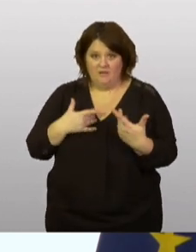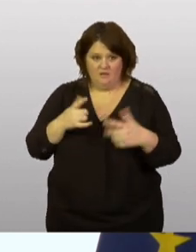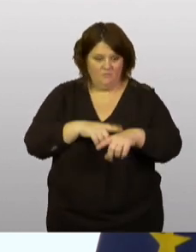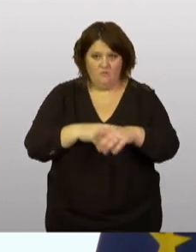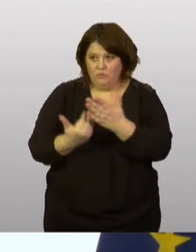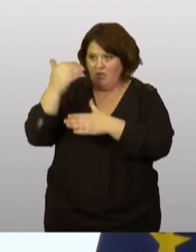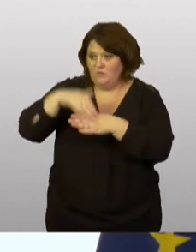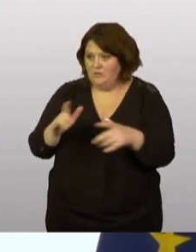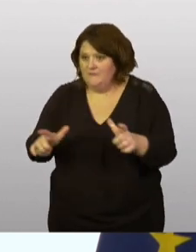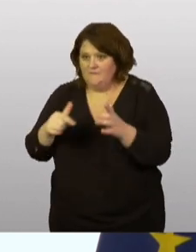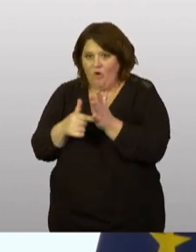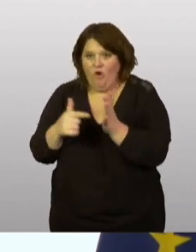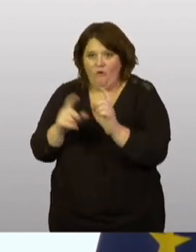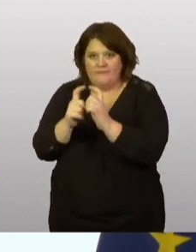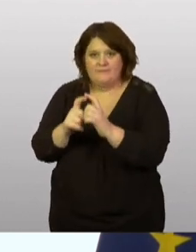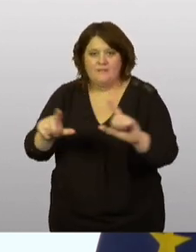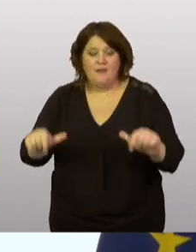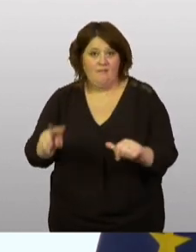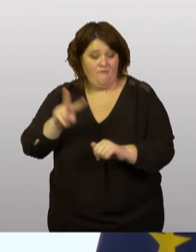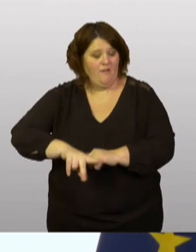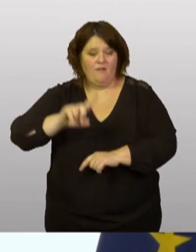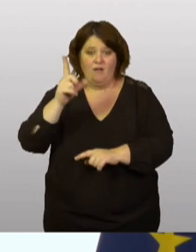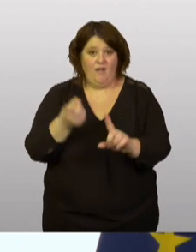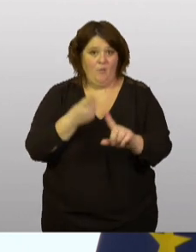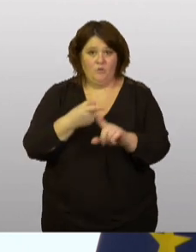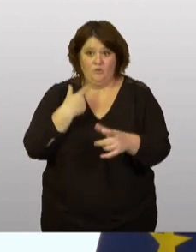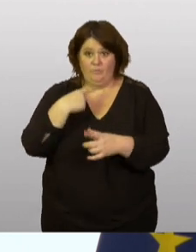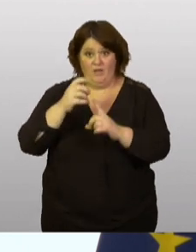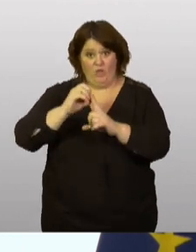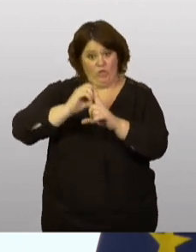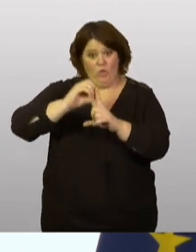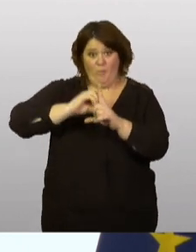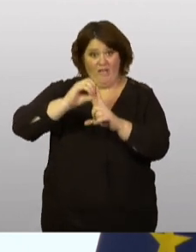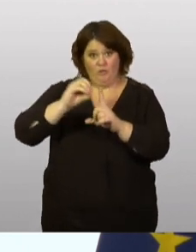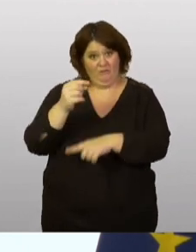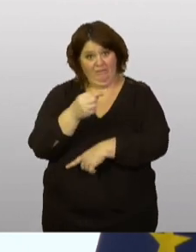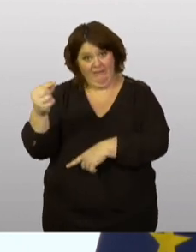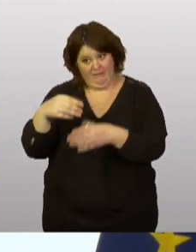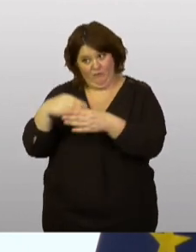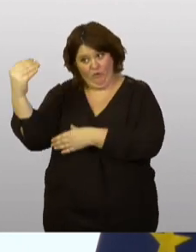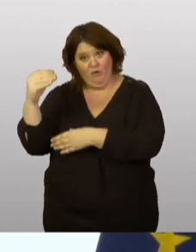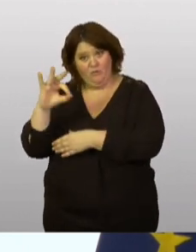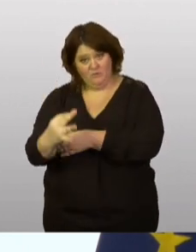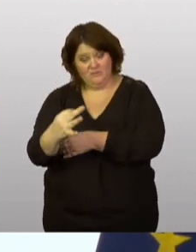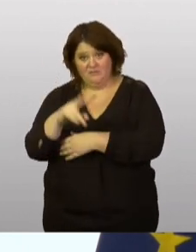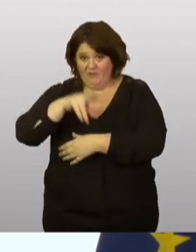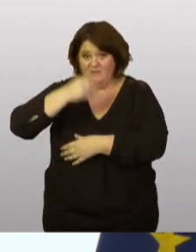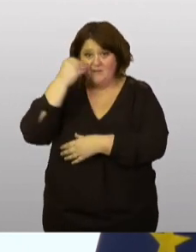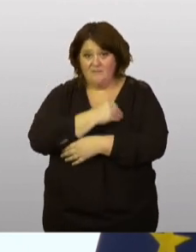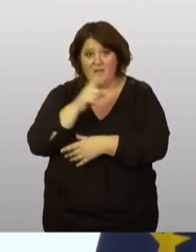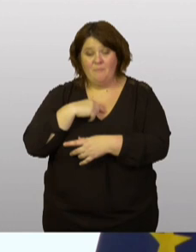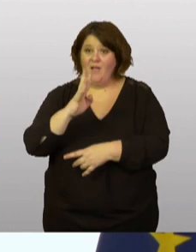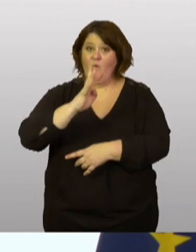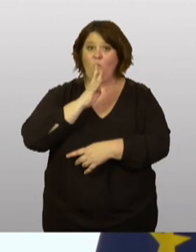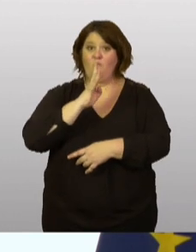néanmoins, il faut comprendre que les températures sont négatives dehors. Mais cette conférence nous